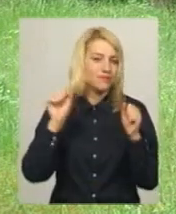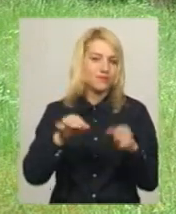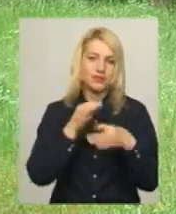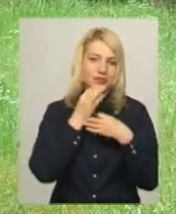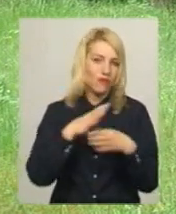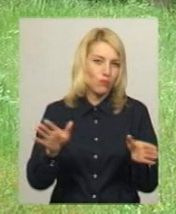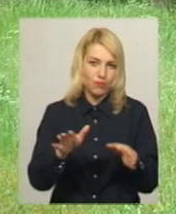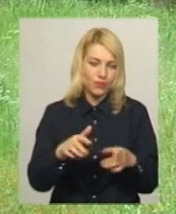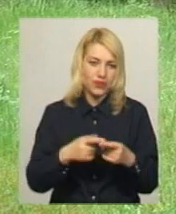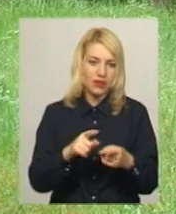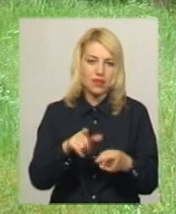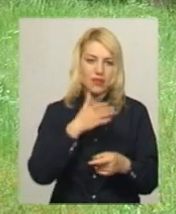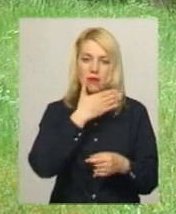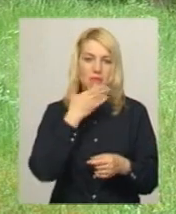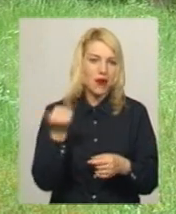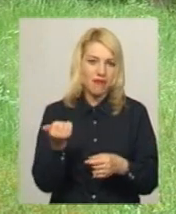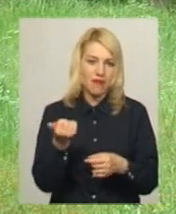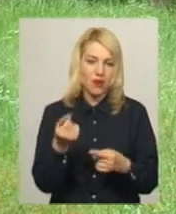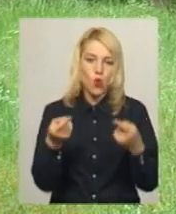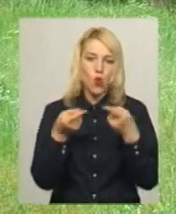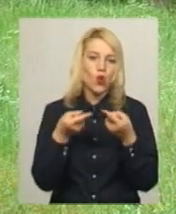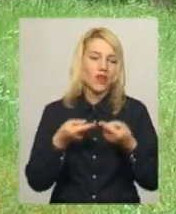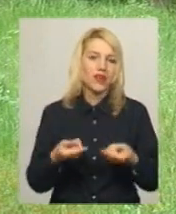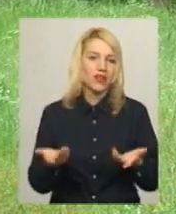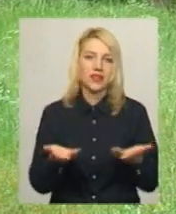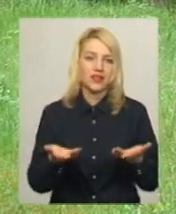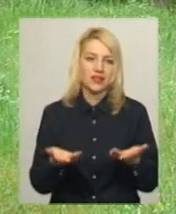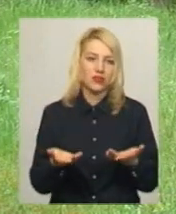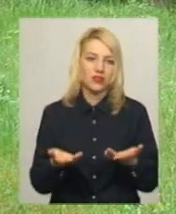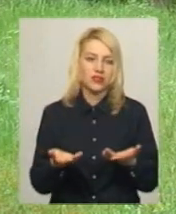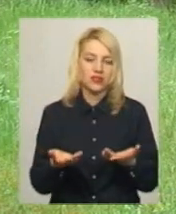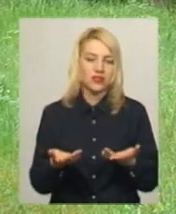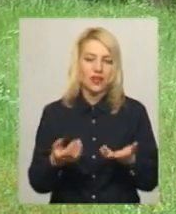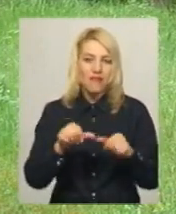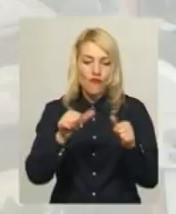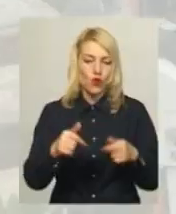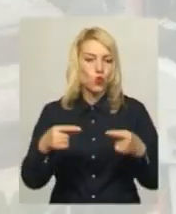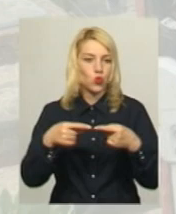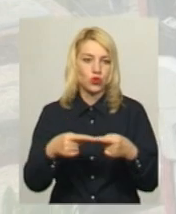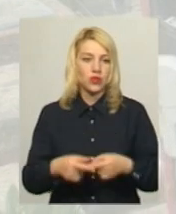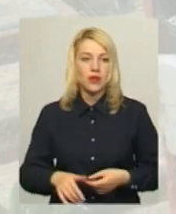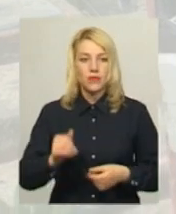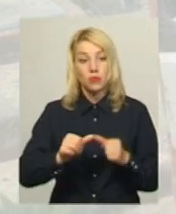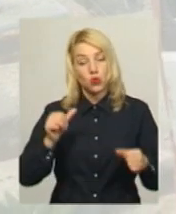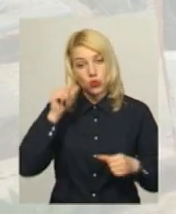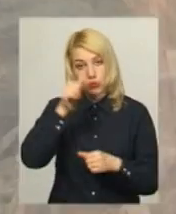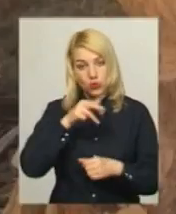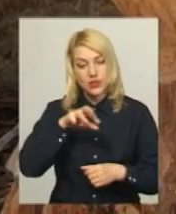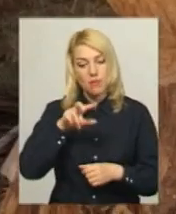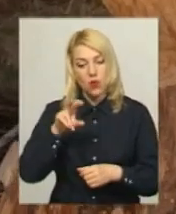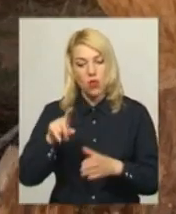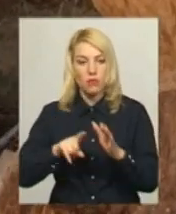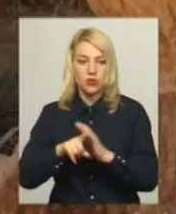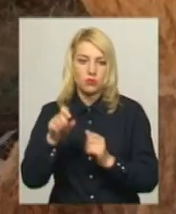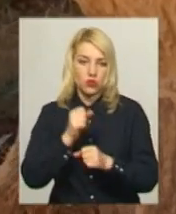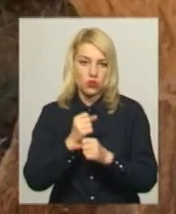тобі ж нема конкретних якихось понять, які він конкретний має бути. Минулого року Микола почав працювати